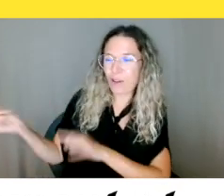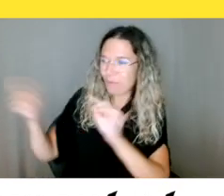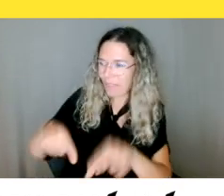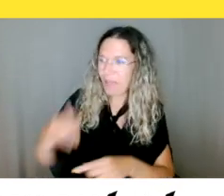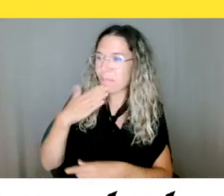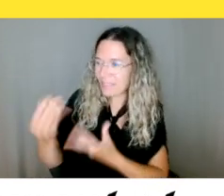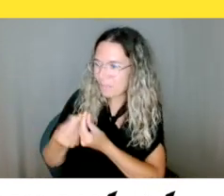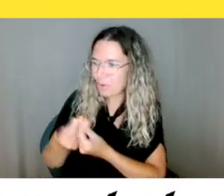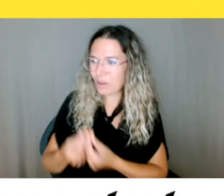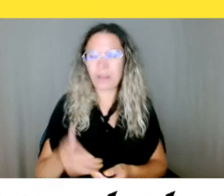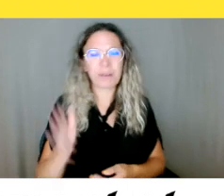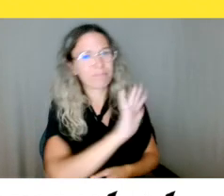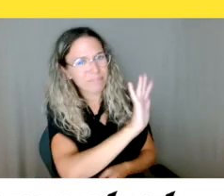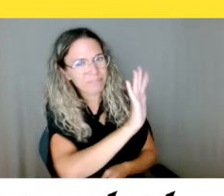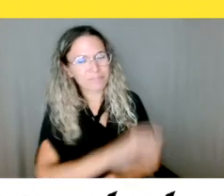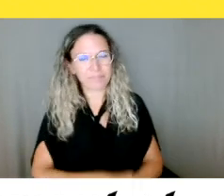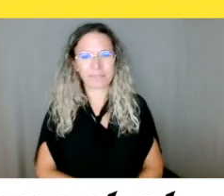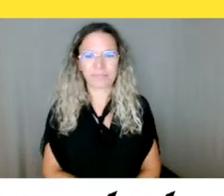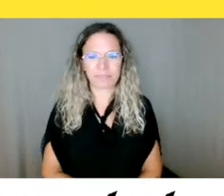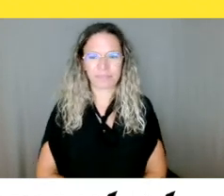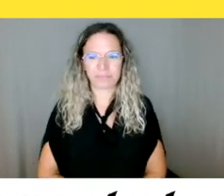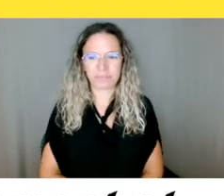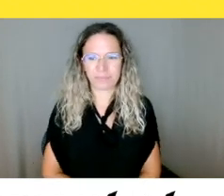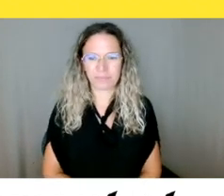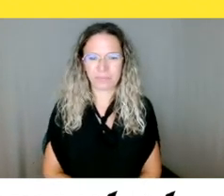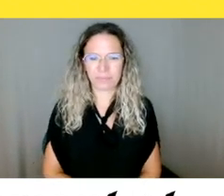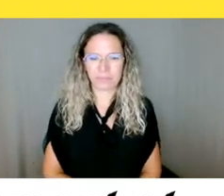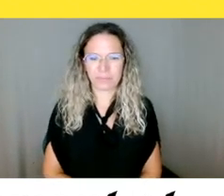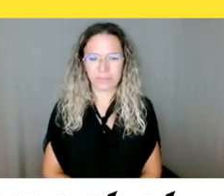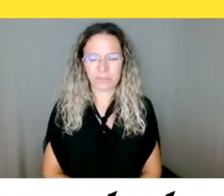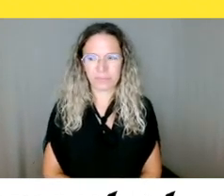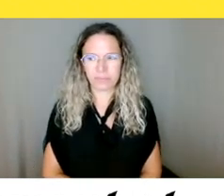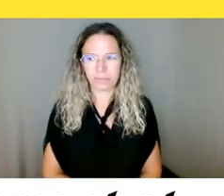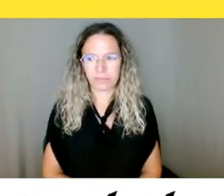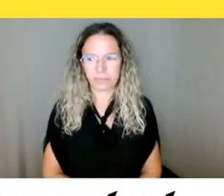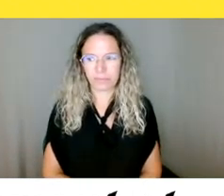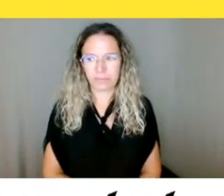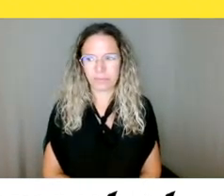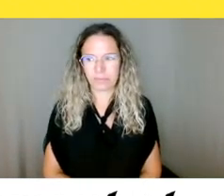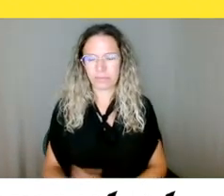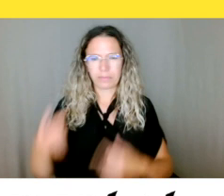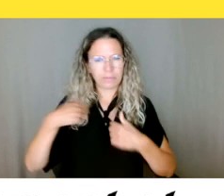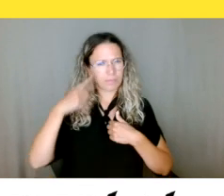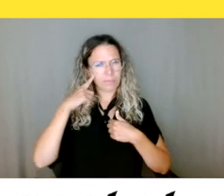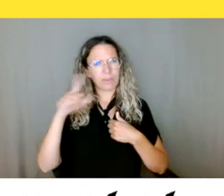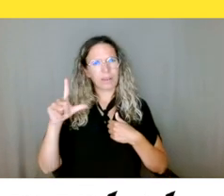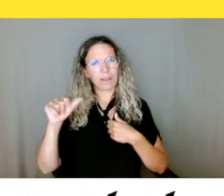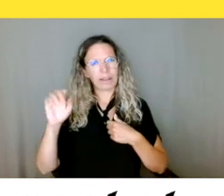Moi, c'est Laetitia, j'en verrais. Souvent, il y a une section accessibilité où il y a